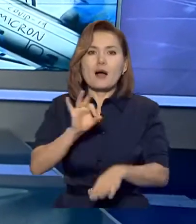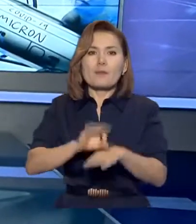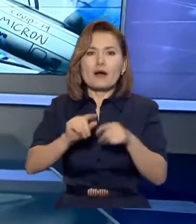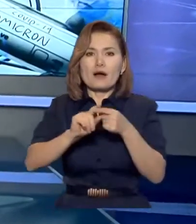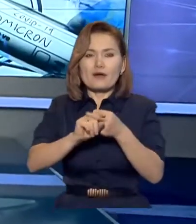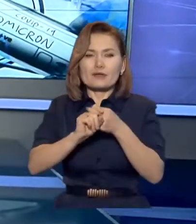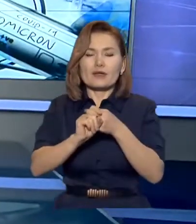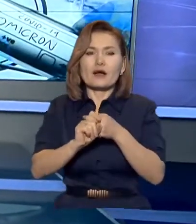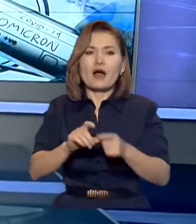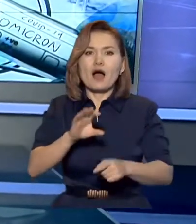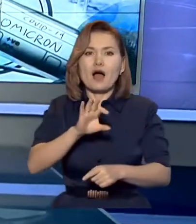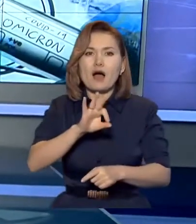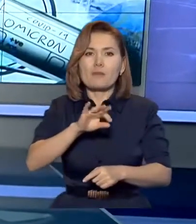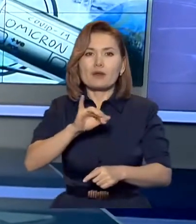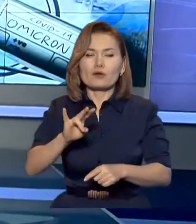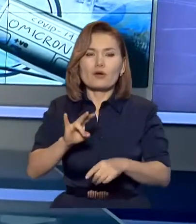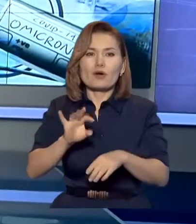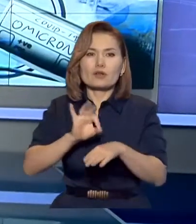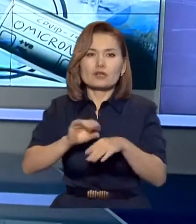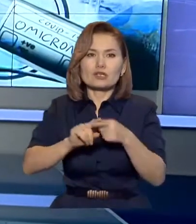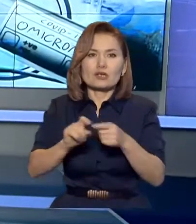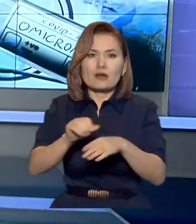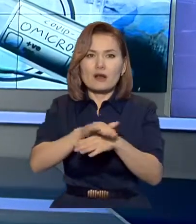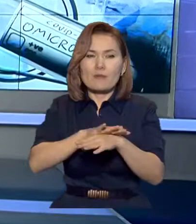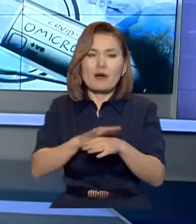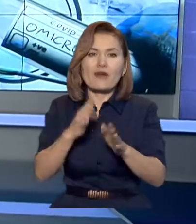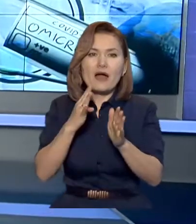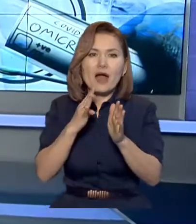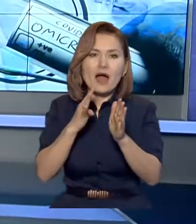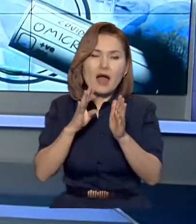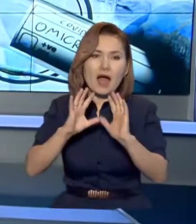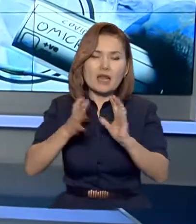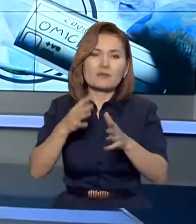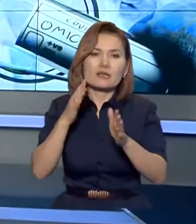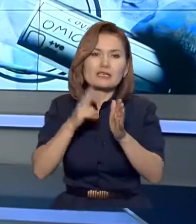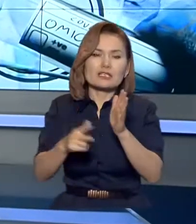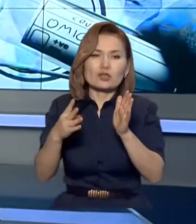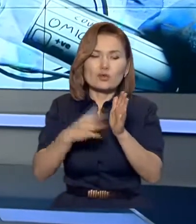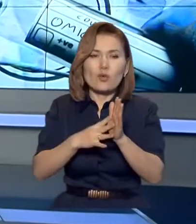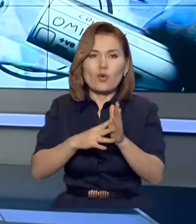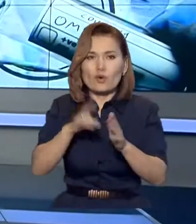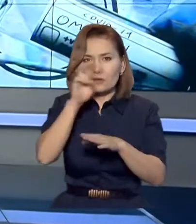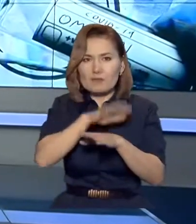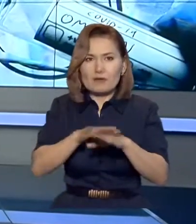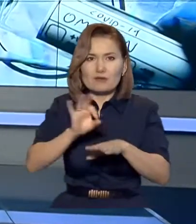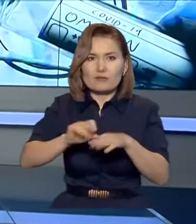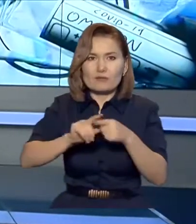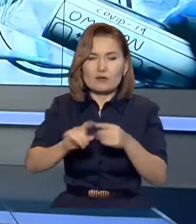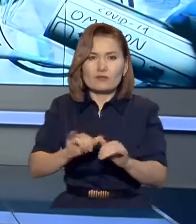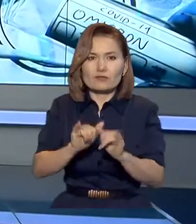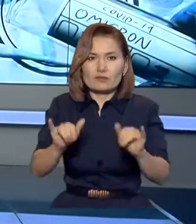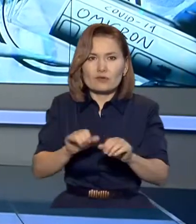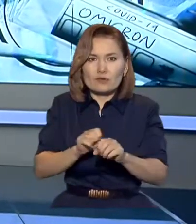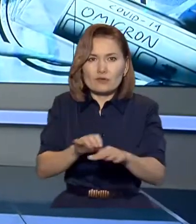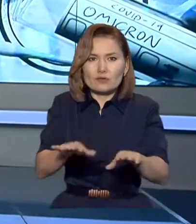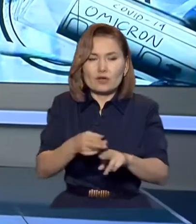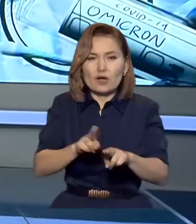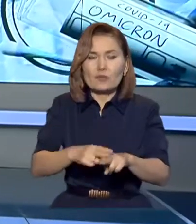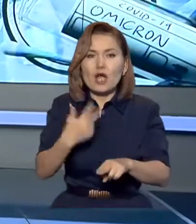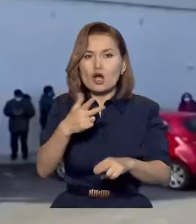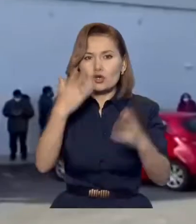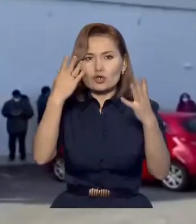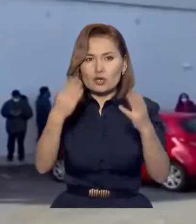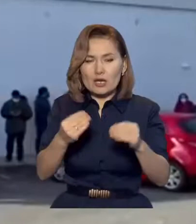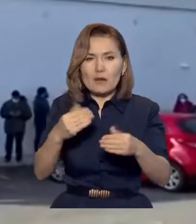Коронавирустың Амикрон штамы әлемнің 89 еліне жетті амыны дүниежіліпден салық сақтау үйім қабарлып отыр. Оның дерегінше алдағы үш